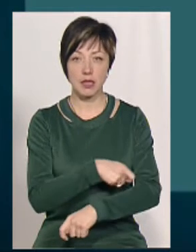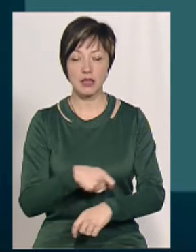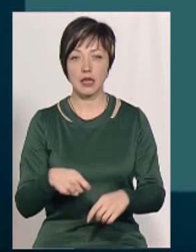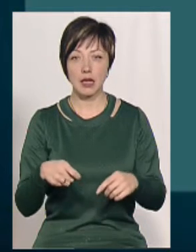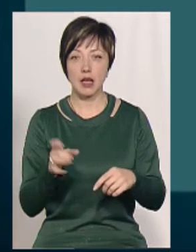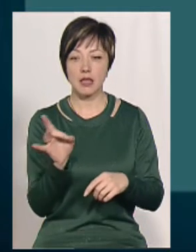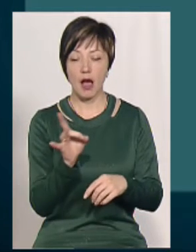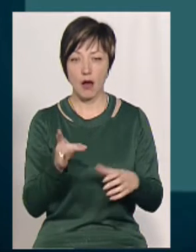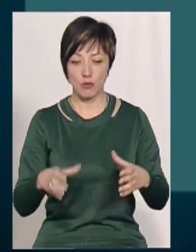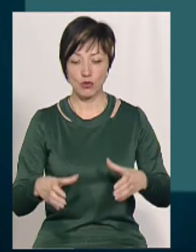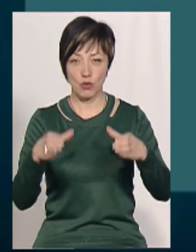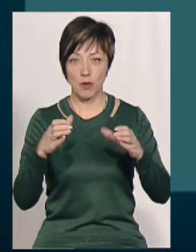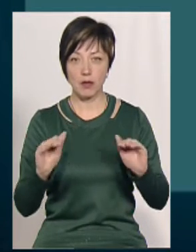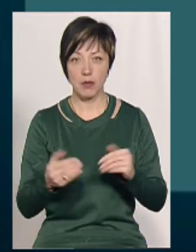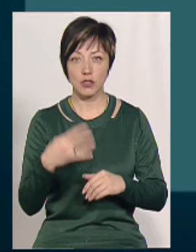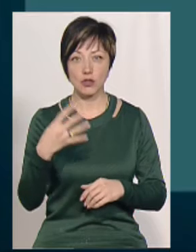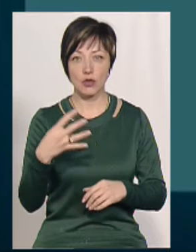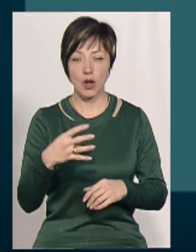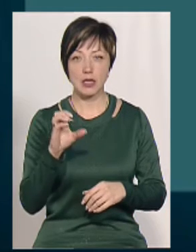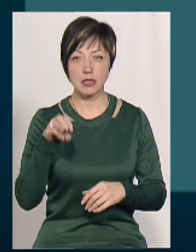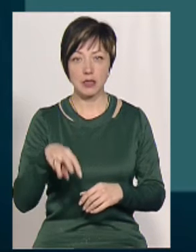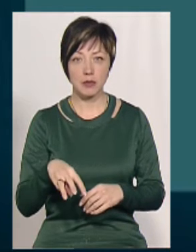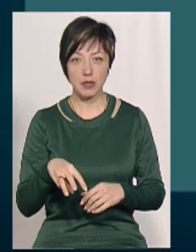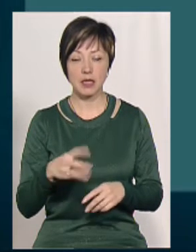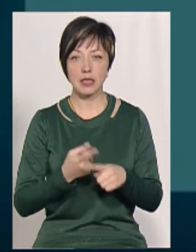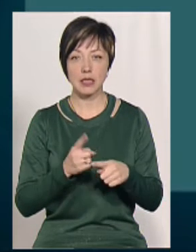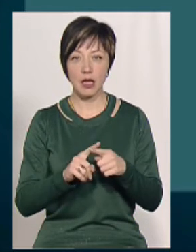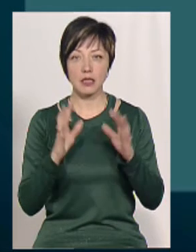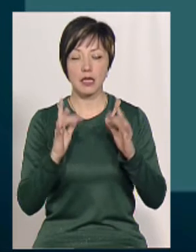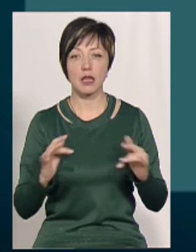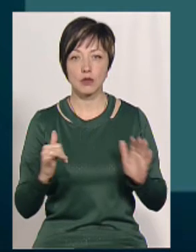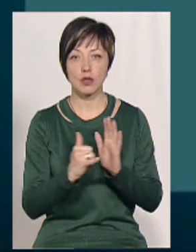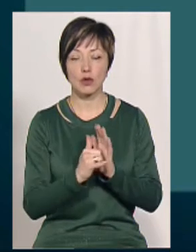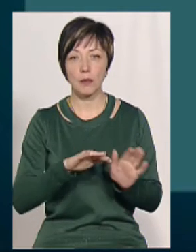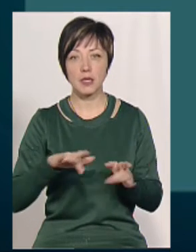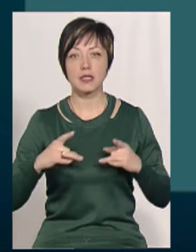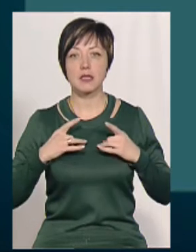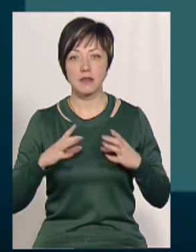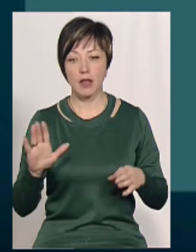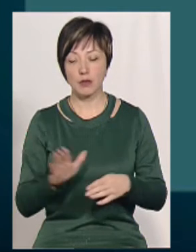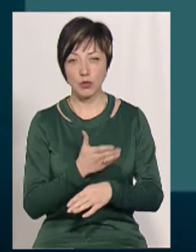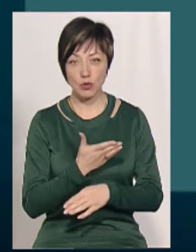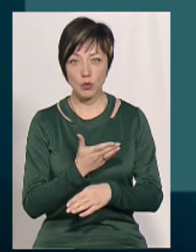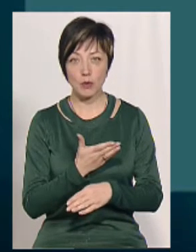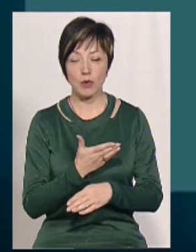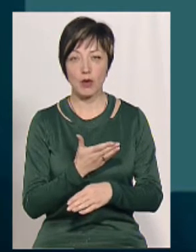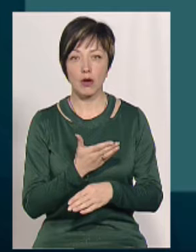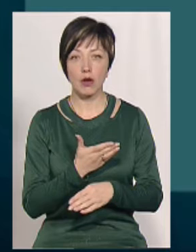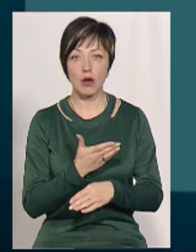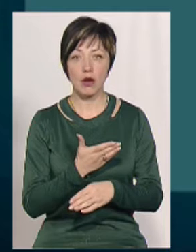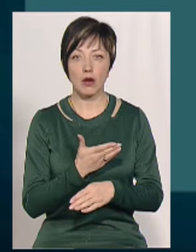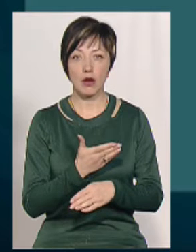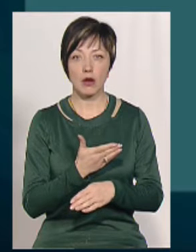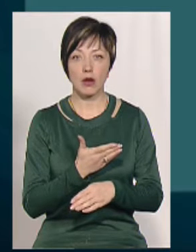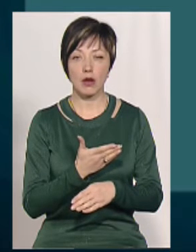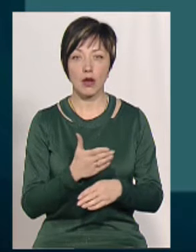стовбора не менше 40 сантиметрів. Дану ялинку встановлюємо після свят, демонтуємо, розпилюємо